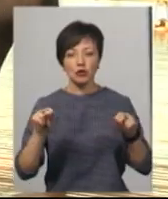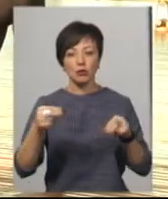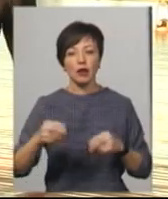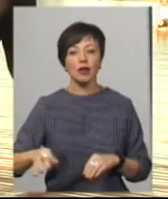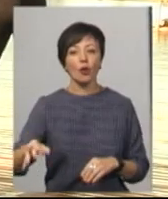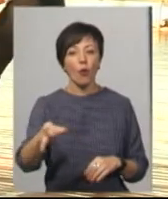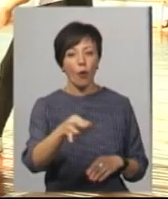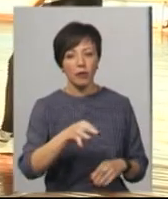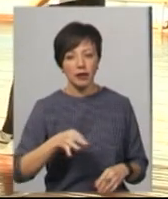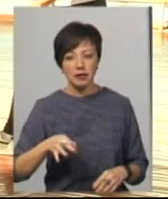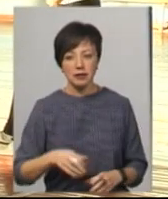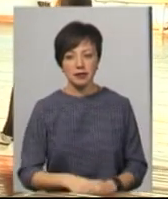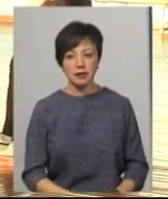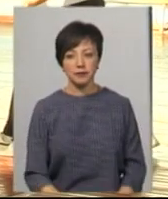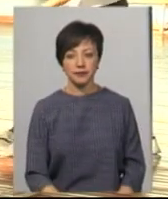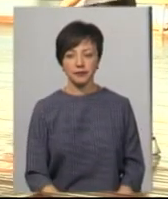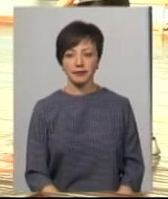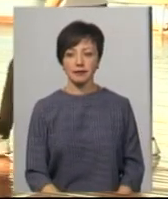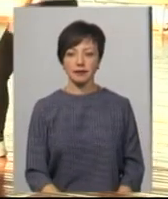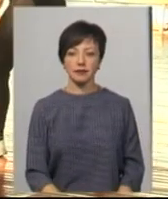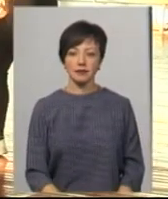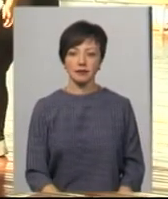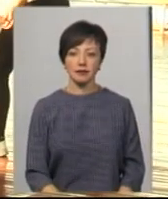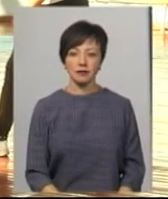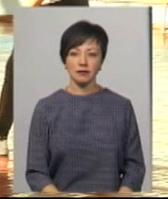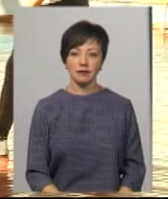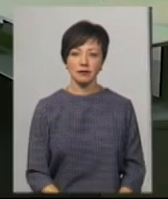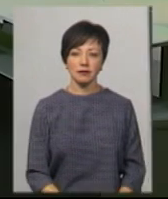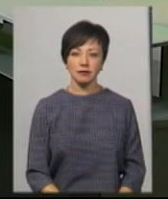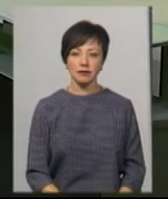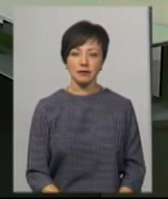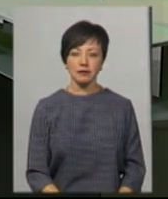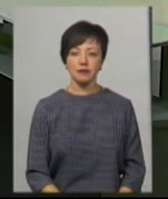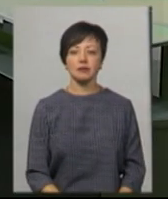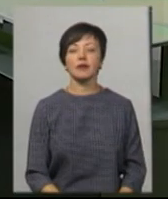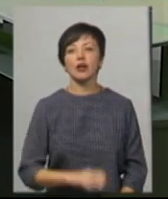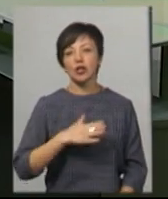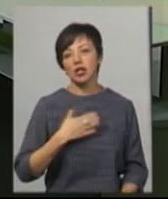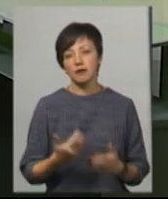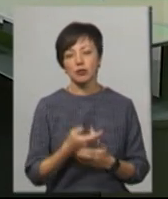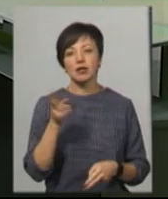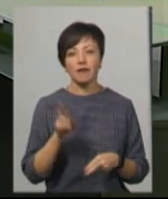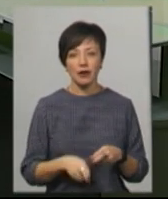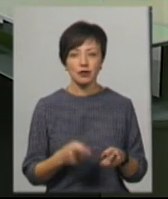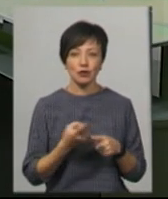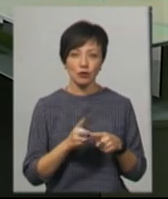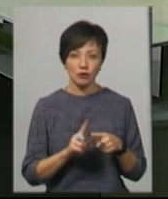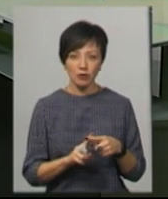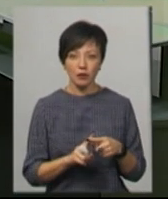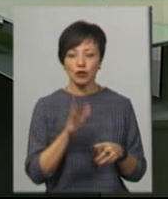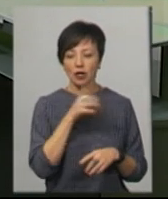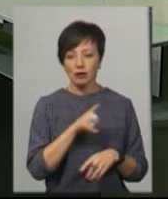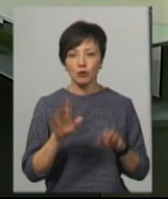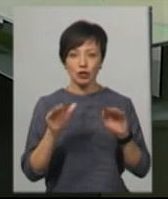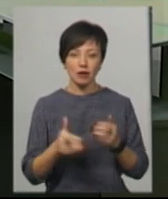області. Андрій Юманий, Олександр Голошевський. Новини на Суфільному, Хмельницький. Наш випуск завершено. На цьому мені настав час